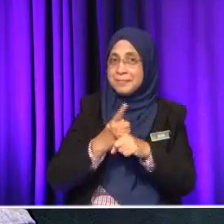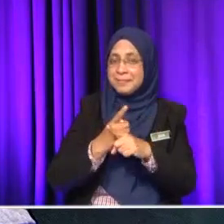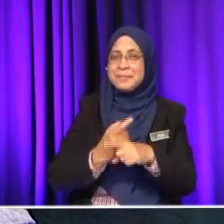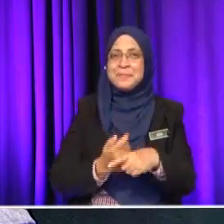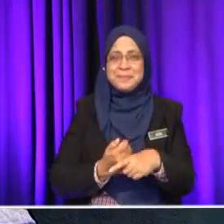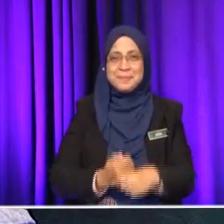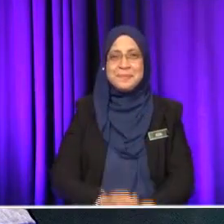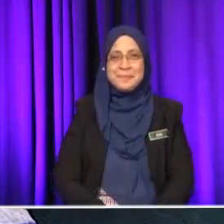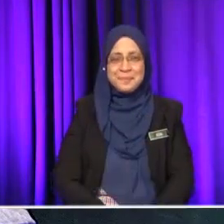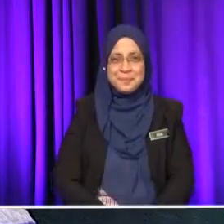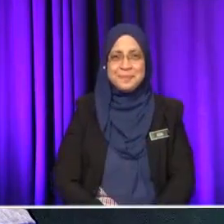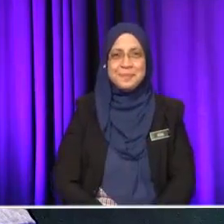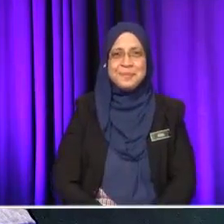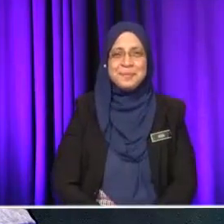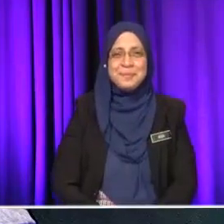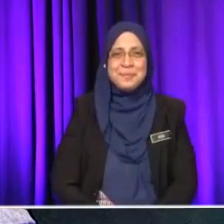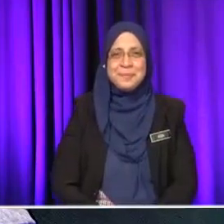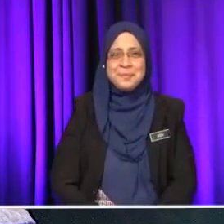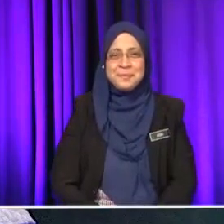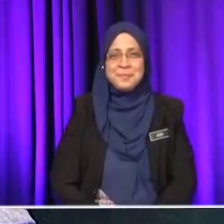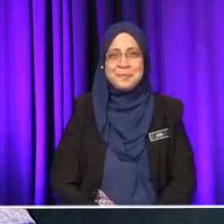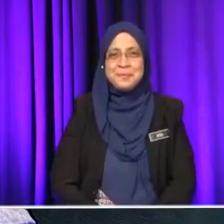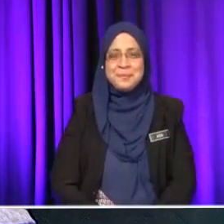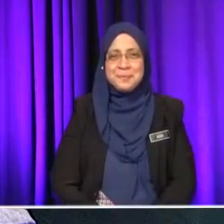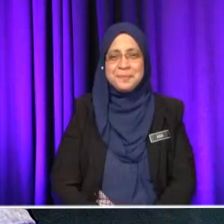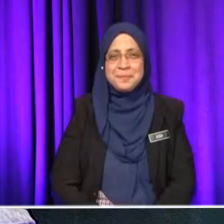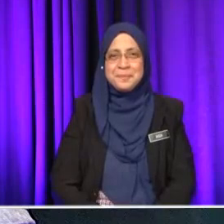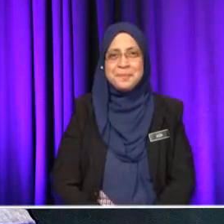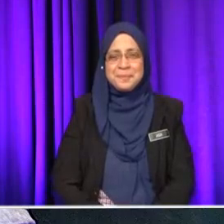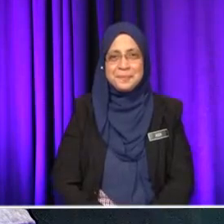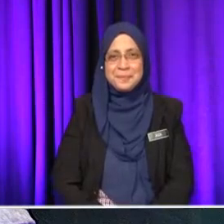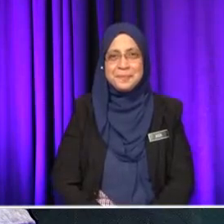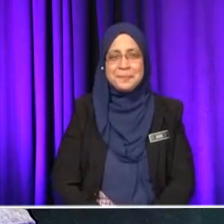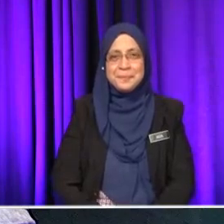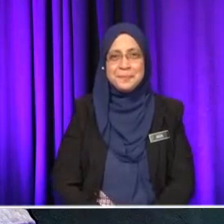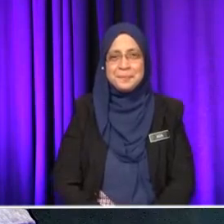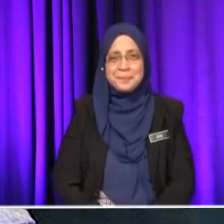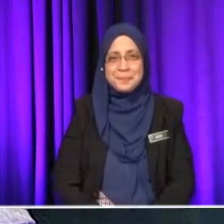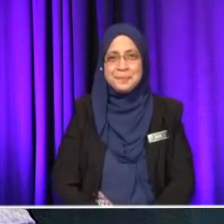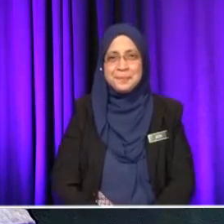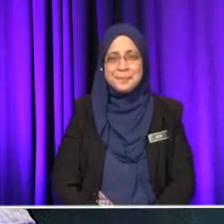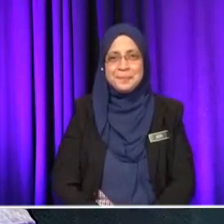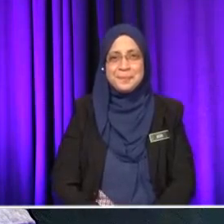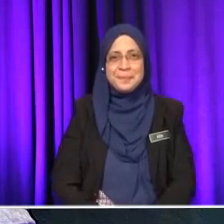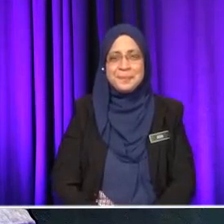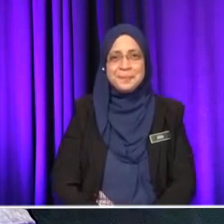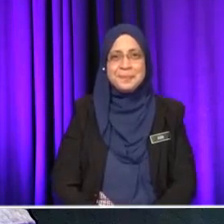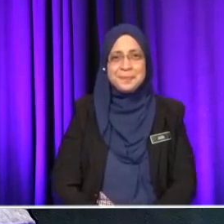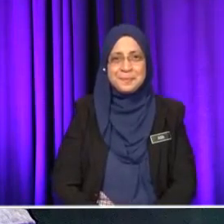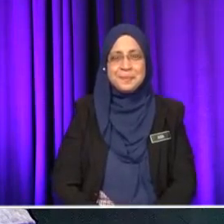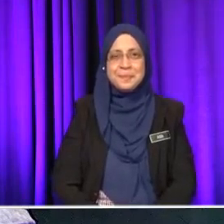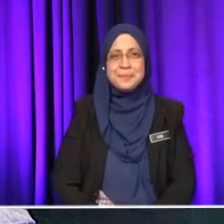Jangan lupa, percubaan baru habis. SPM belum. Baru percubaan. Baru percubaan. Tapi ini pun salah seorang daripada yang kita tengok yang okey-okey lah.